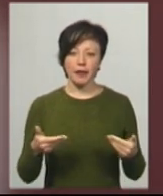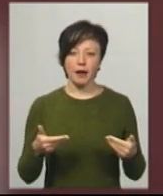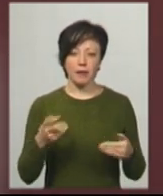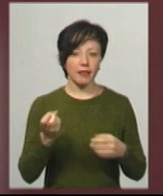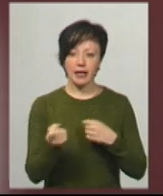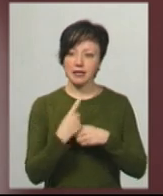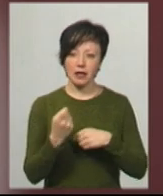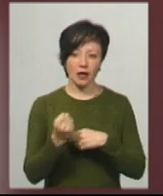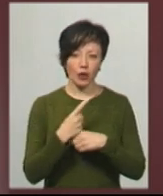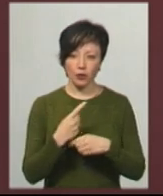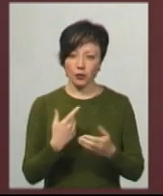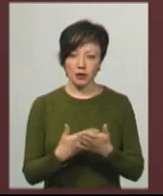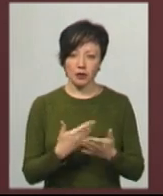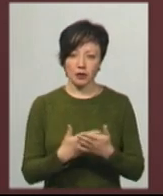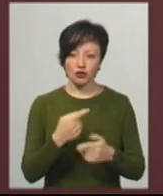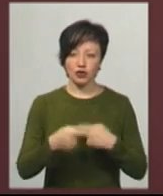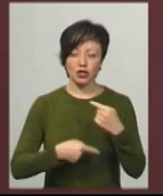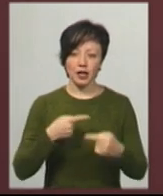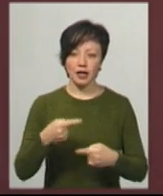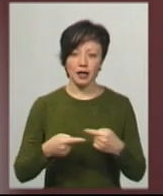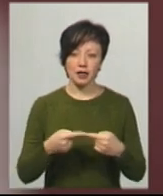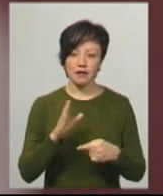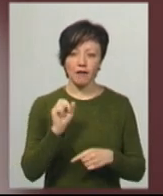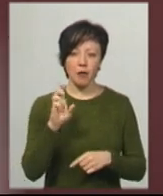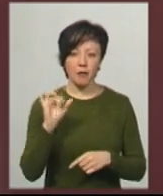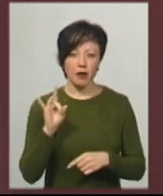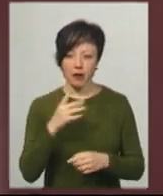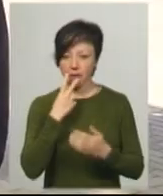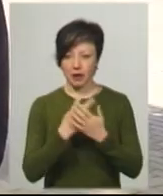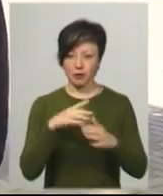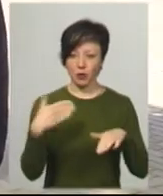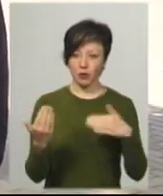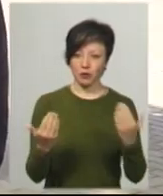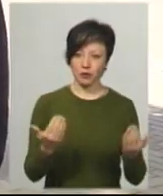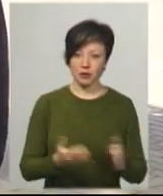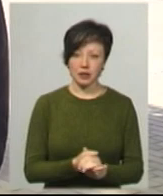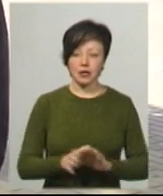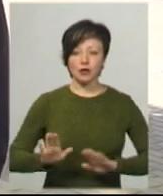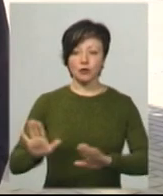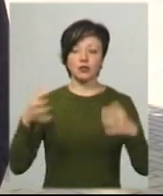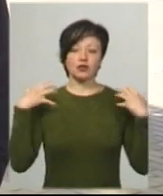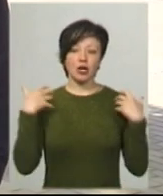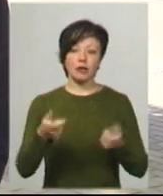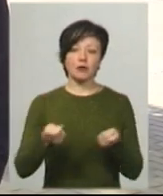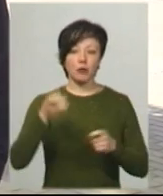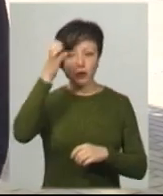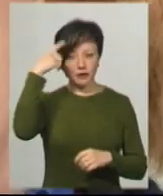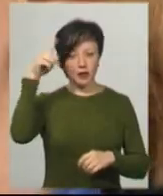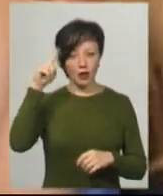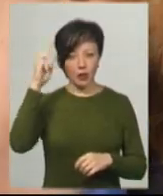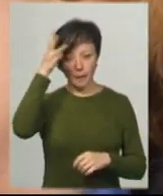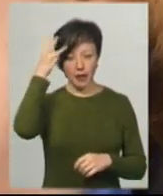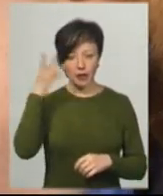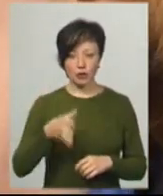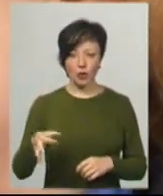задають через вайбер, щоб ми бачимо один одного. Заступниця начальника департаменту освіти і науки